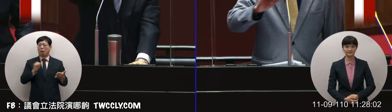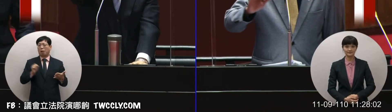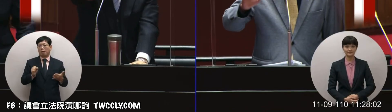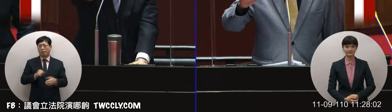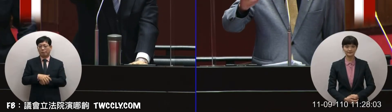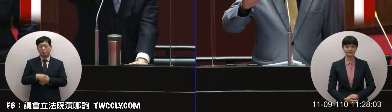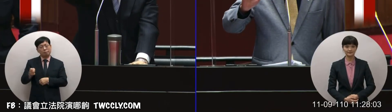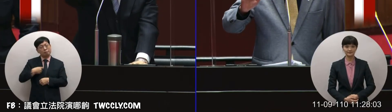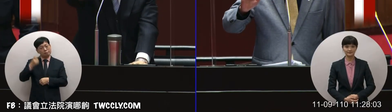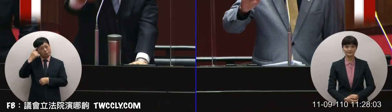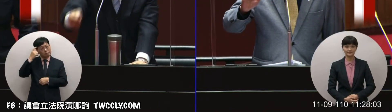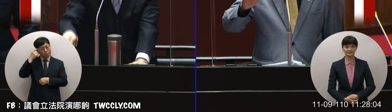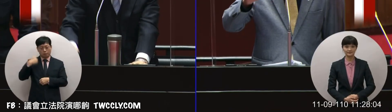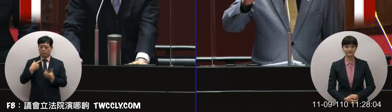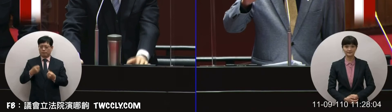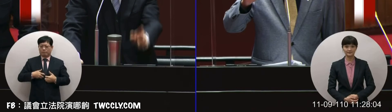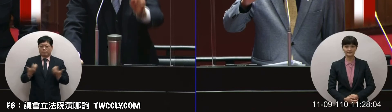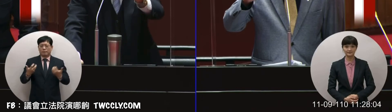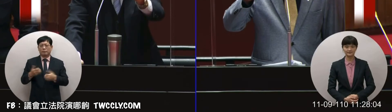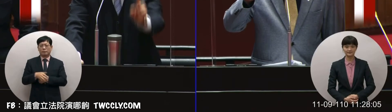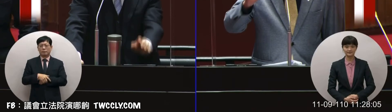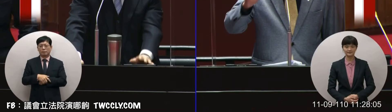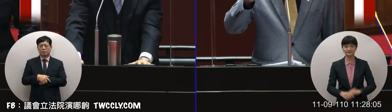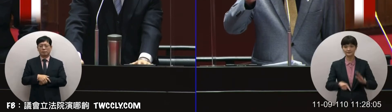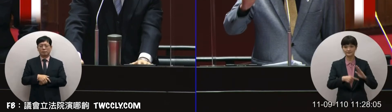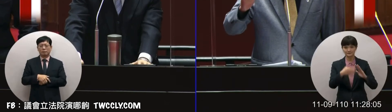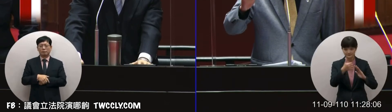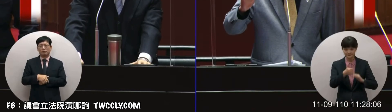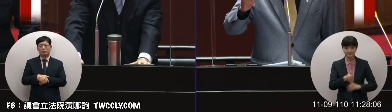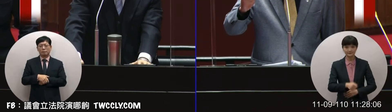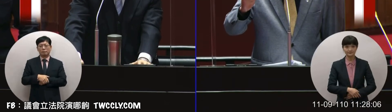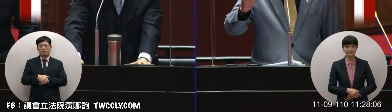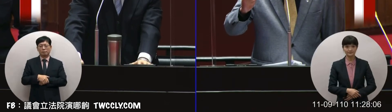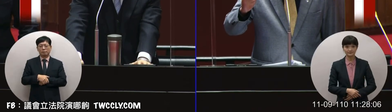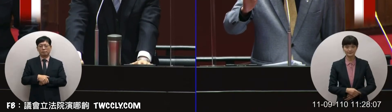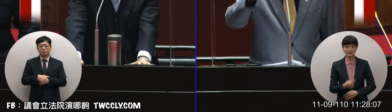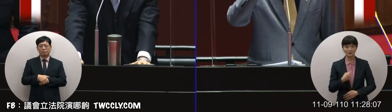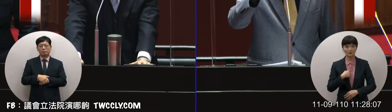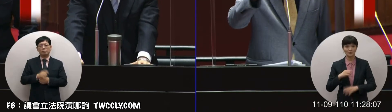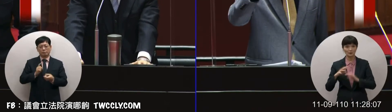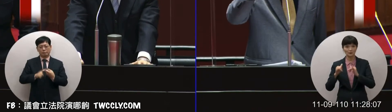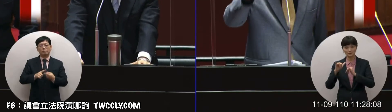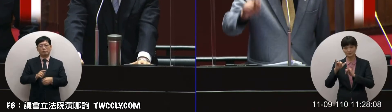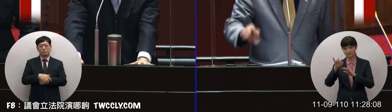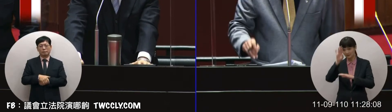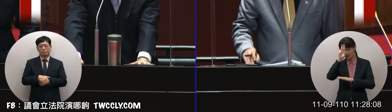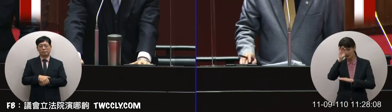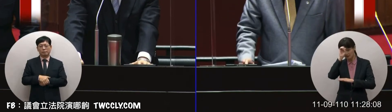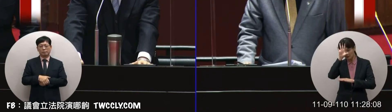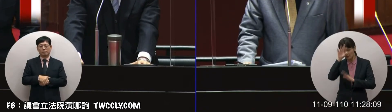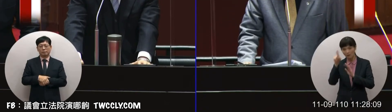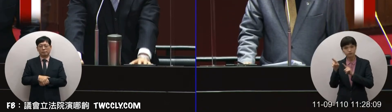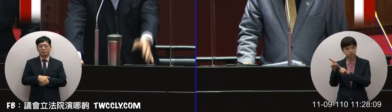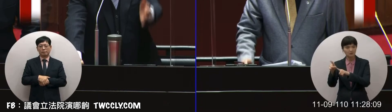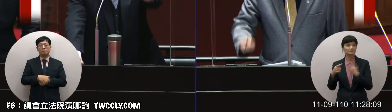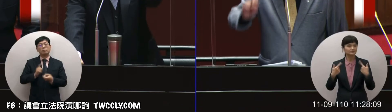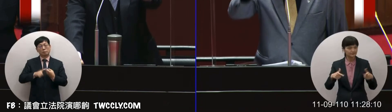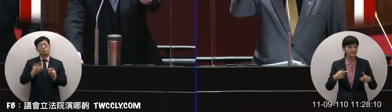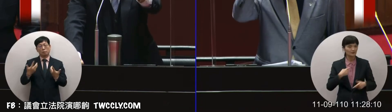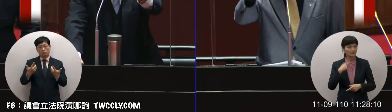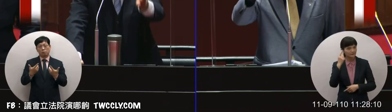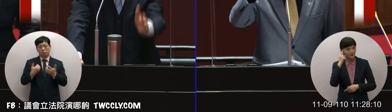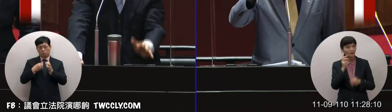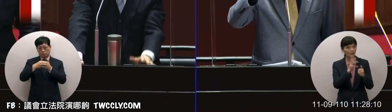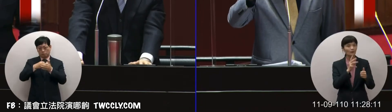可以你看看我們也很慘所以不可以我說話我不是要堆下去走我今天是要跟你探討一個問題有啦 我